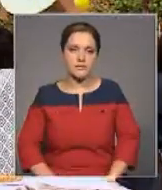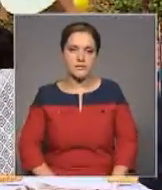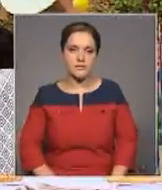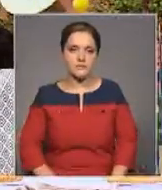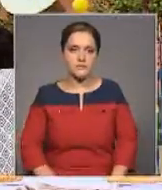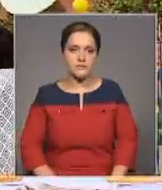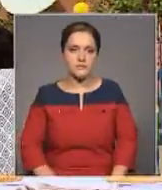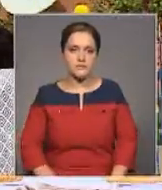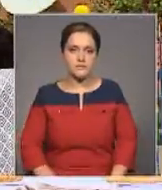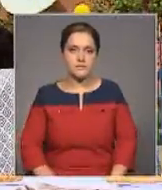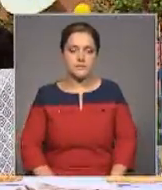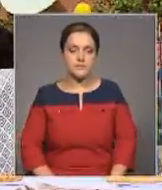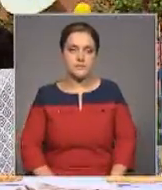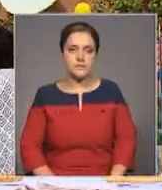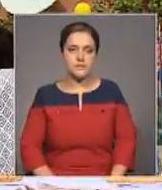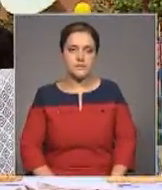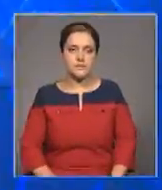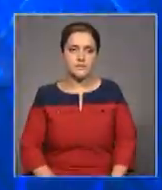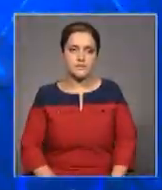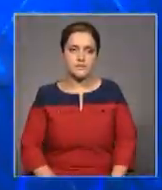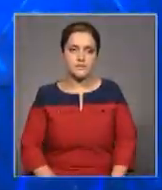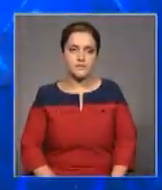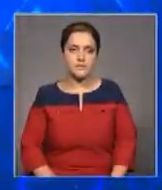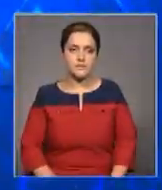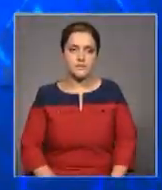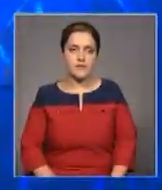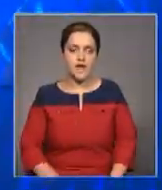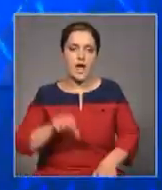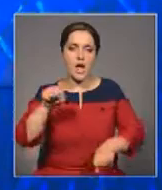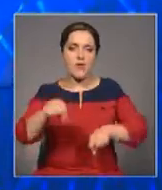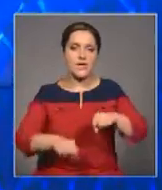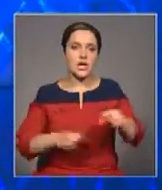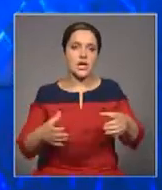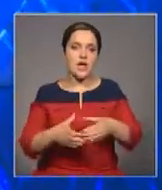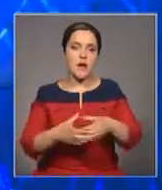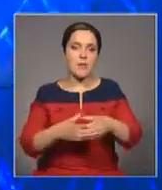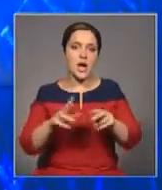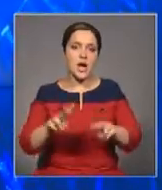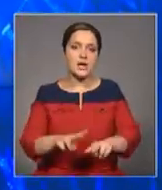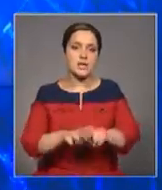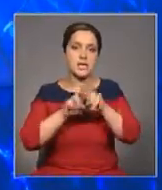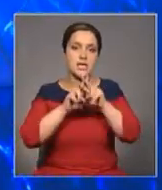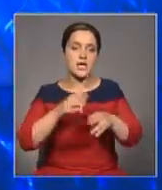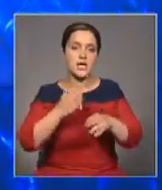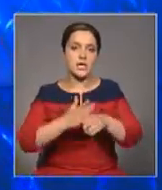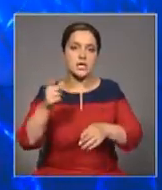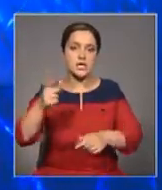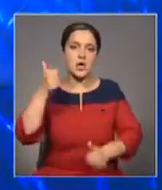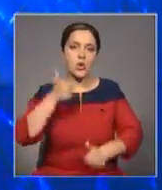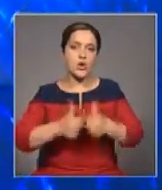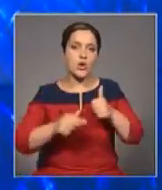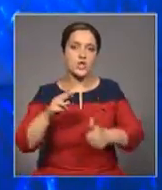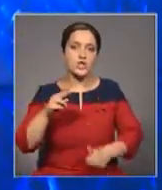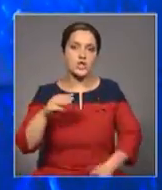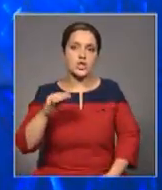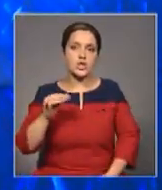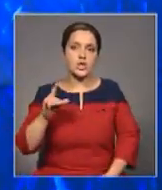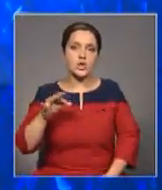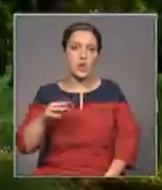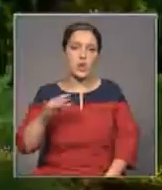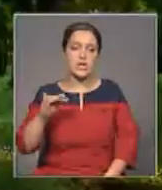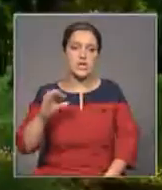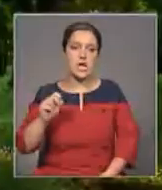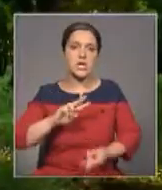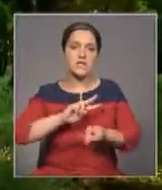Сарсенбаева, Дориан Жорхабаев, Астана. У велокоманды Астана на легендарной гонке Джиро де Италия сменился